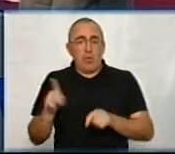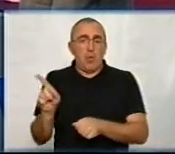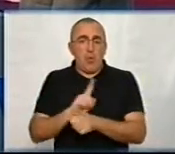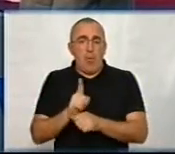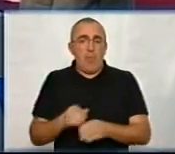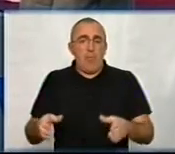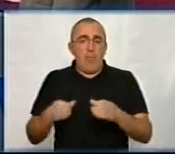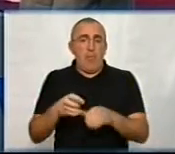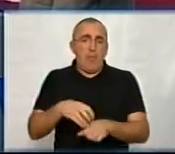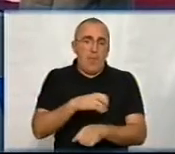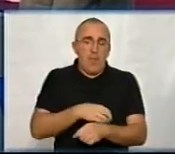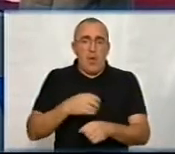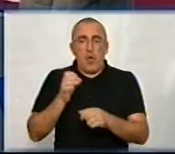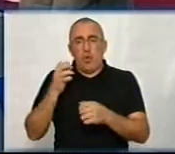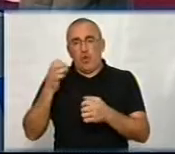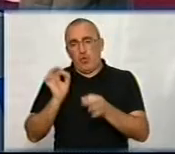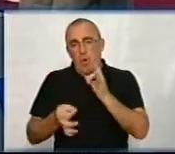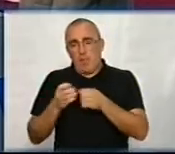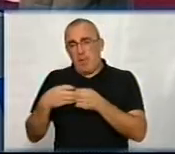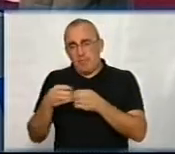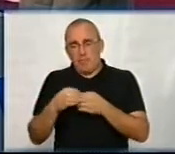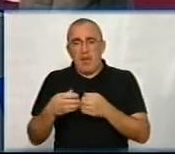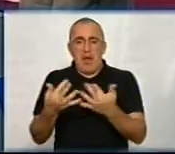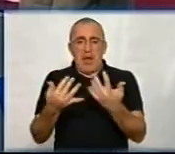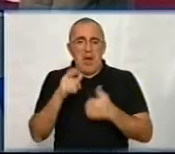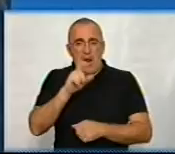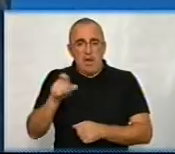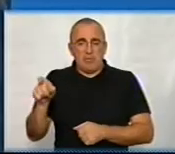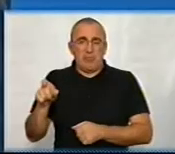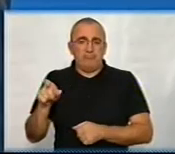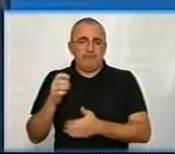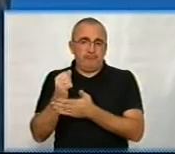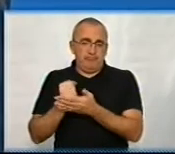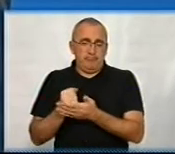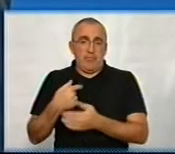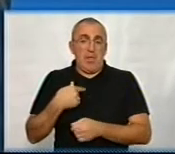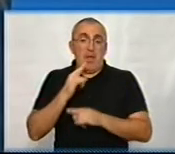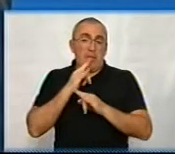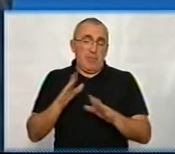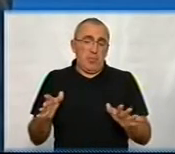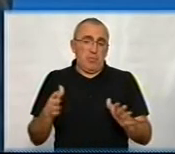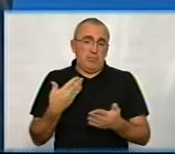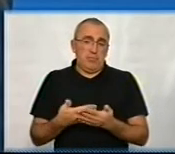партії з нормальними осередками, з нормальним кадровим потенціалом. Це так. От я там не буду